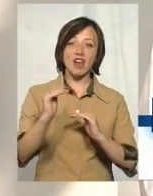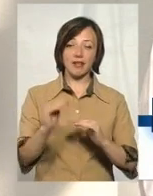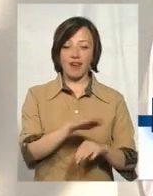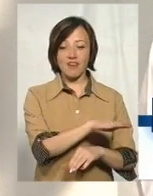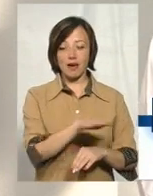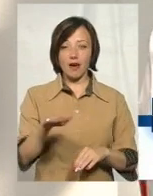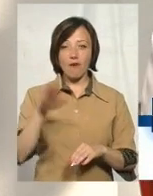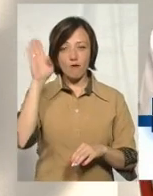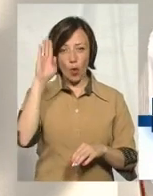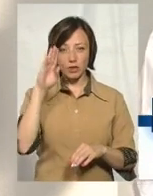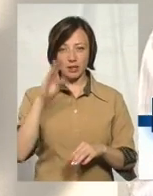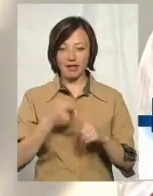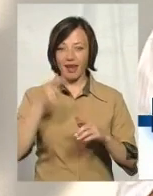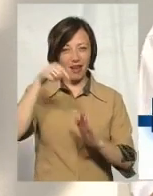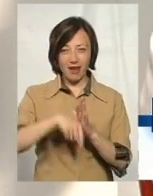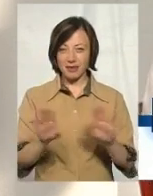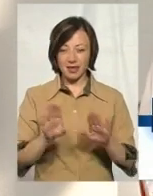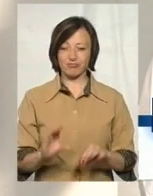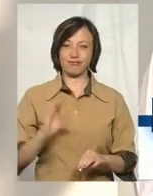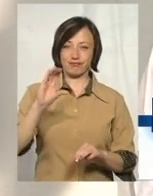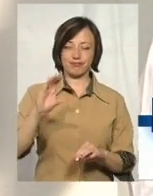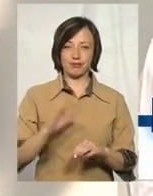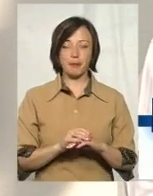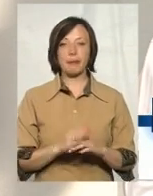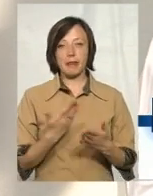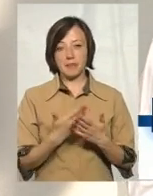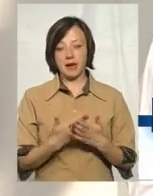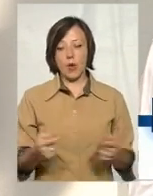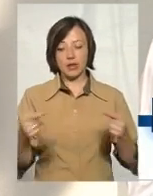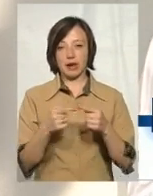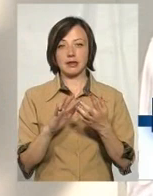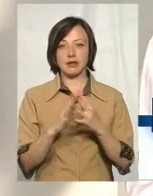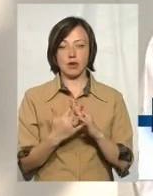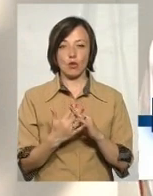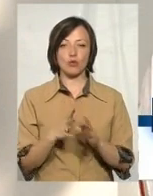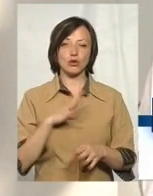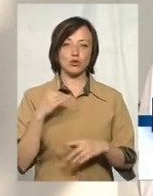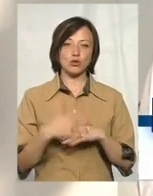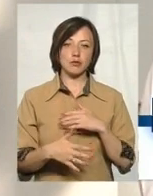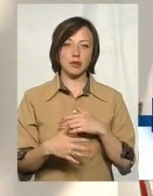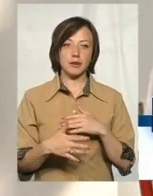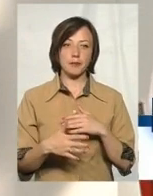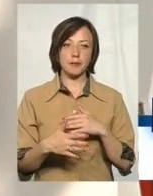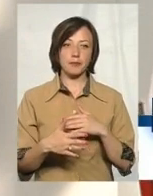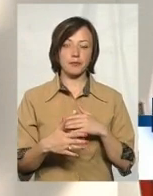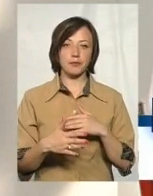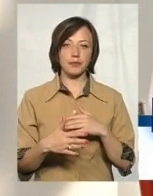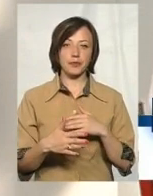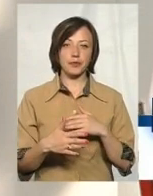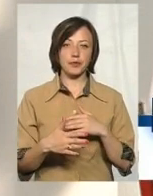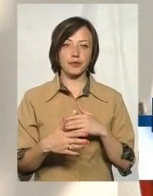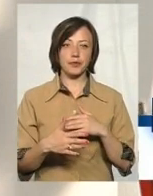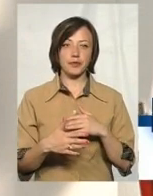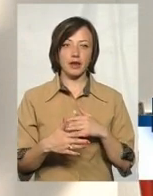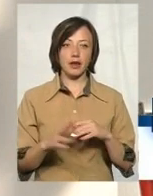різної глибини. Тобто, от взяти конкретний населенний пункт, ну, щоб було зрозуміло, так званий закон Сполучених